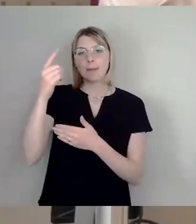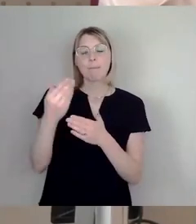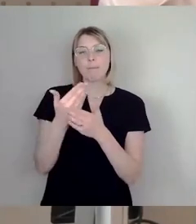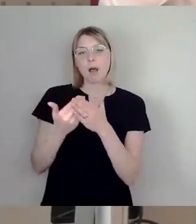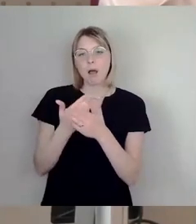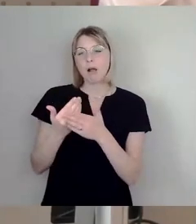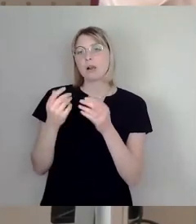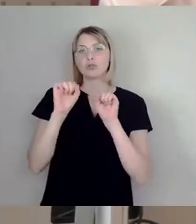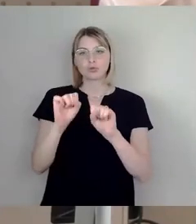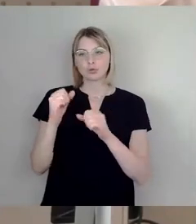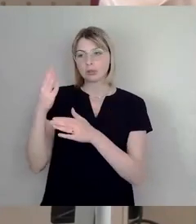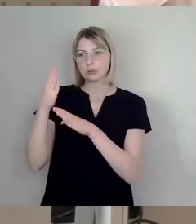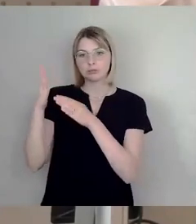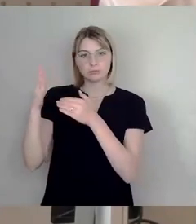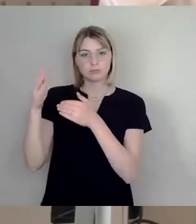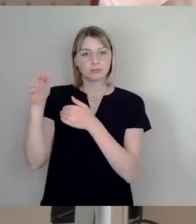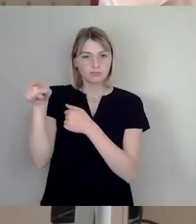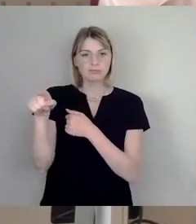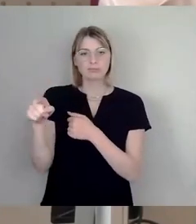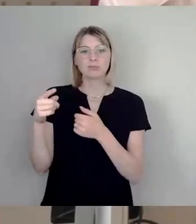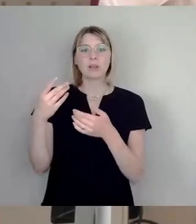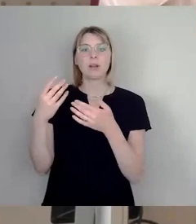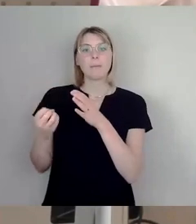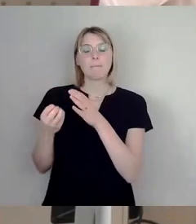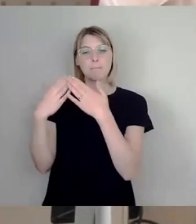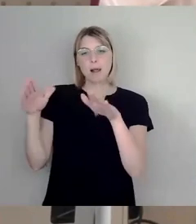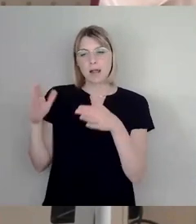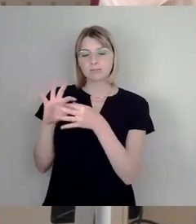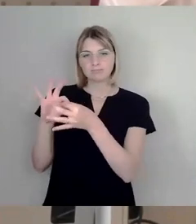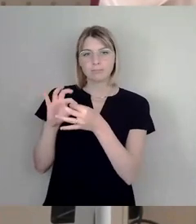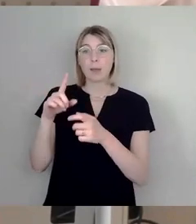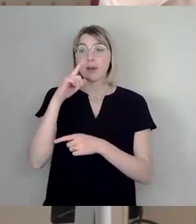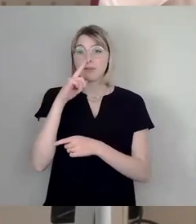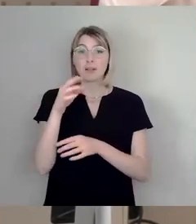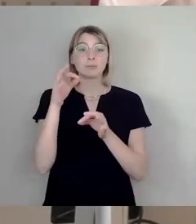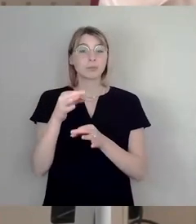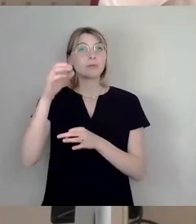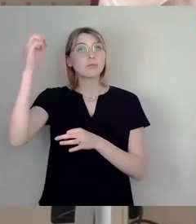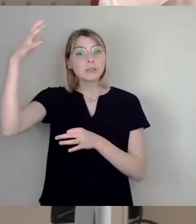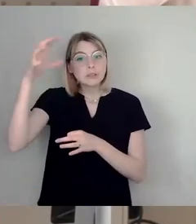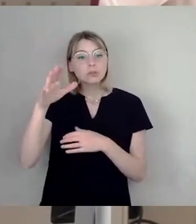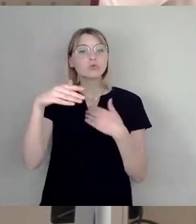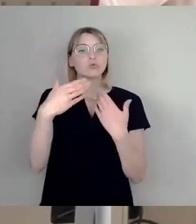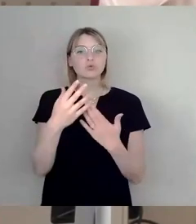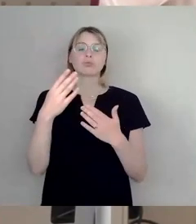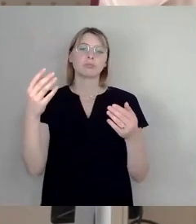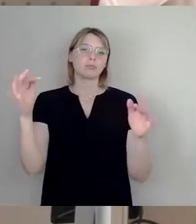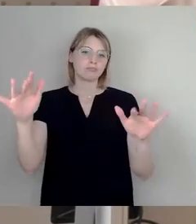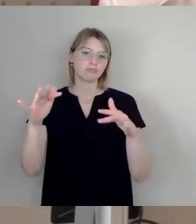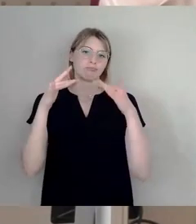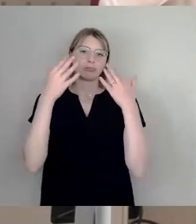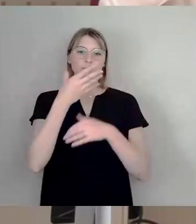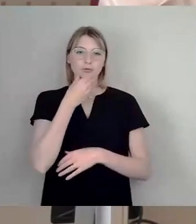Palastes. Und sie ist ja in der Tat, auch wenn sie nachts leuchtet, auch tagsüber, das Schaufenster zur Stadt. Und wir haben dann trotzdem gemerkt,